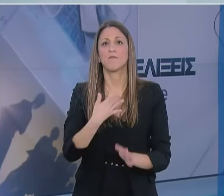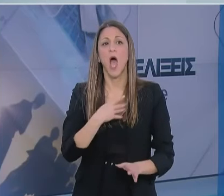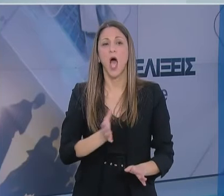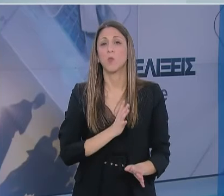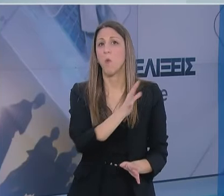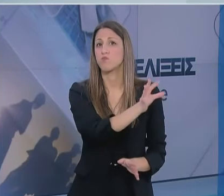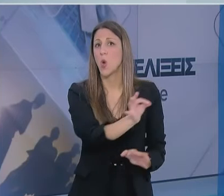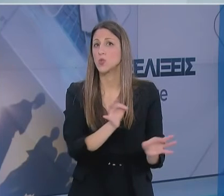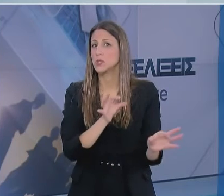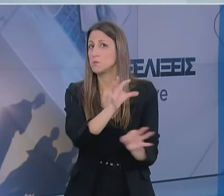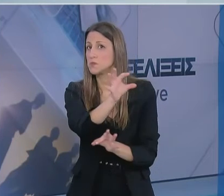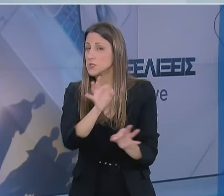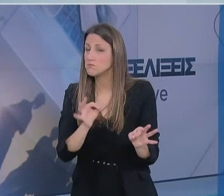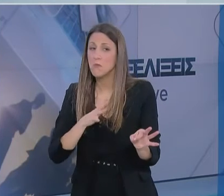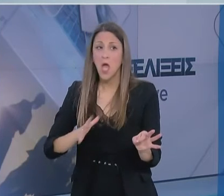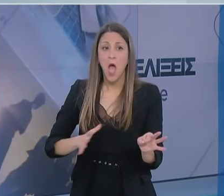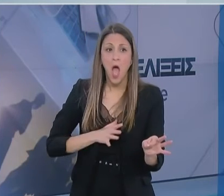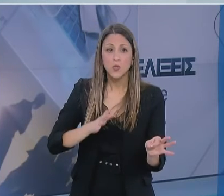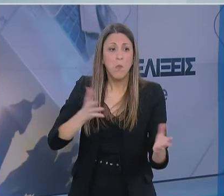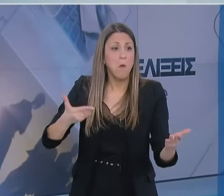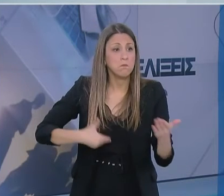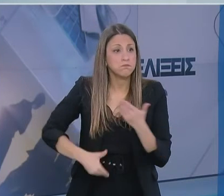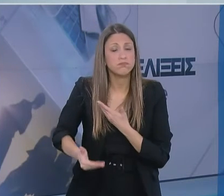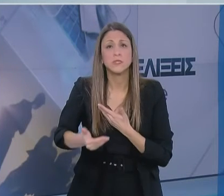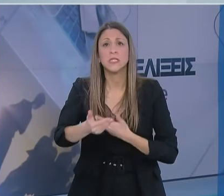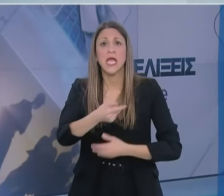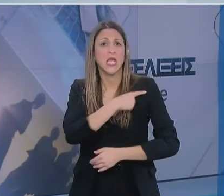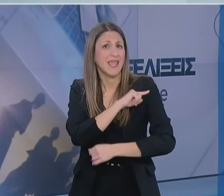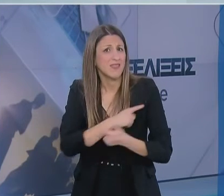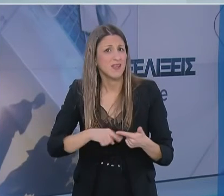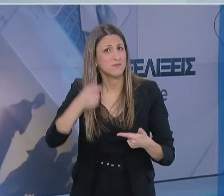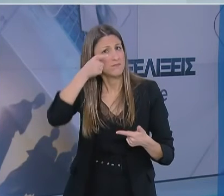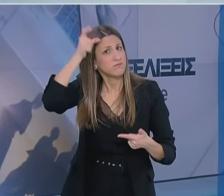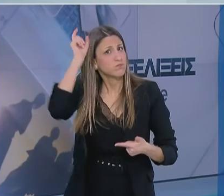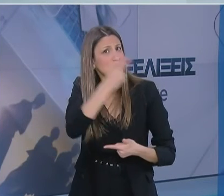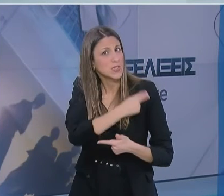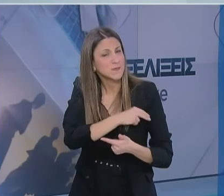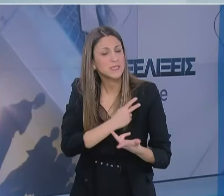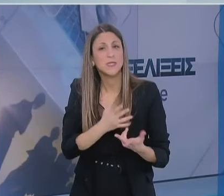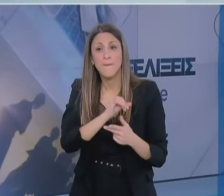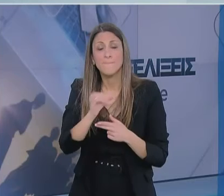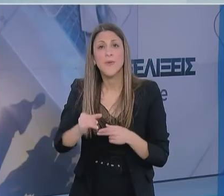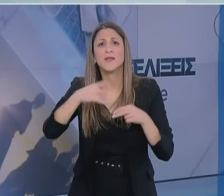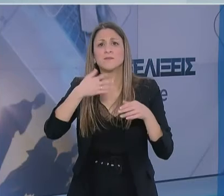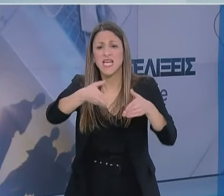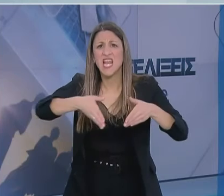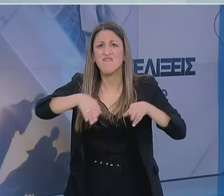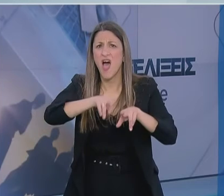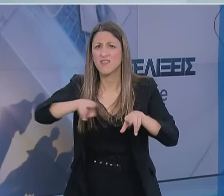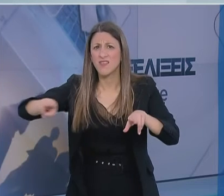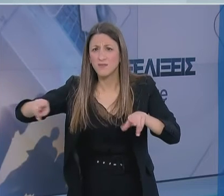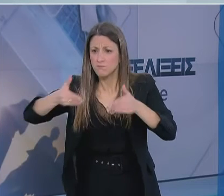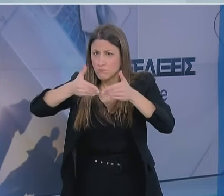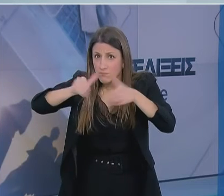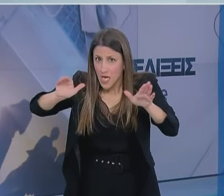υγείας. Μια παρέμβαση που θα προβλέπει μόνιμες προσλήψεις γιατρών και νοσηλευτών, άνοιγμα των κλειστών κλινών μεθ του ΕΣΥ και σταθερή